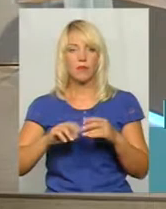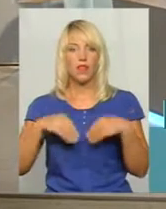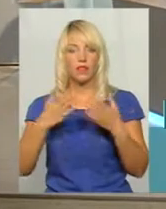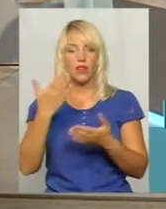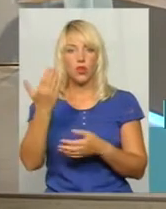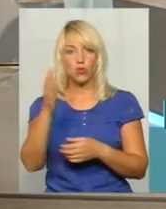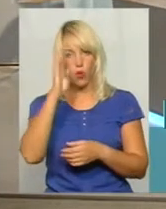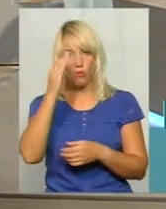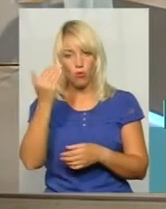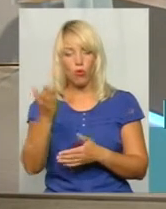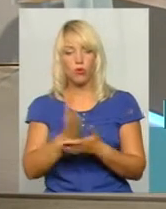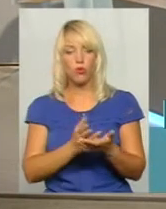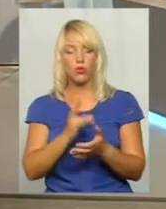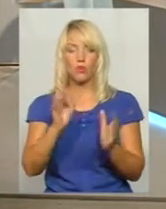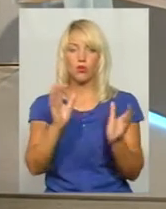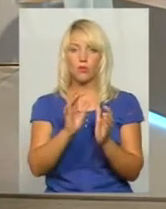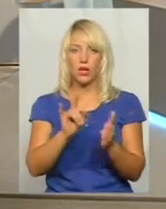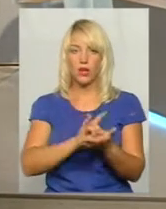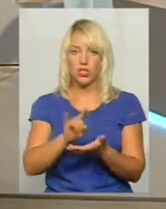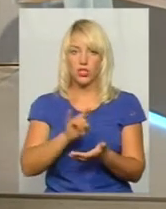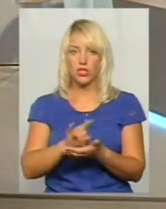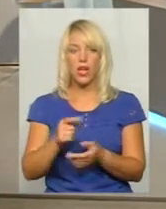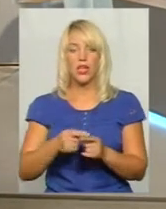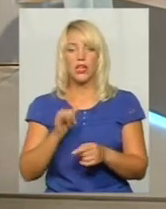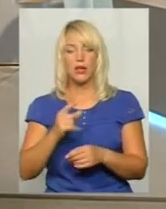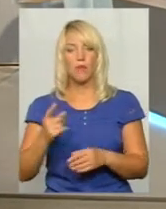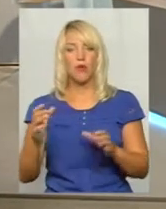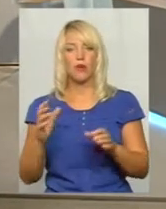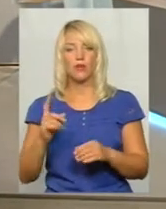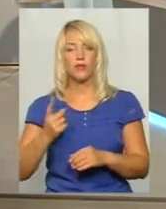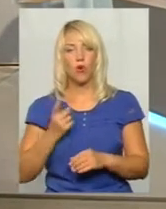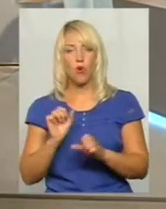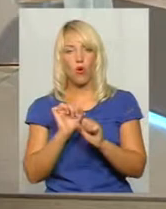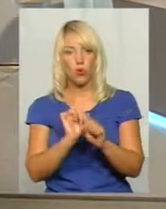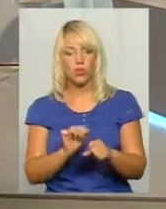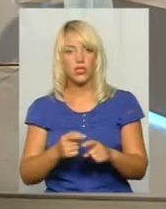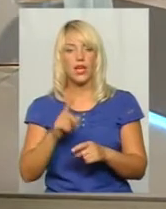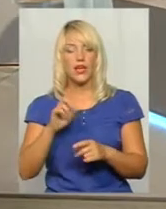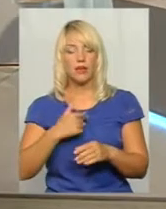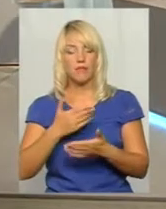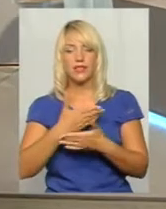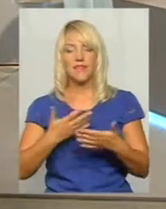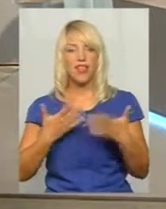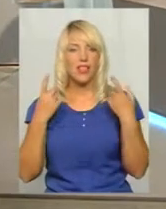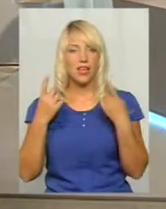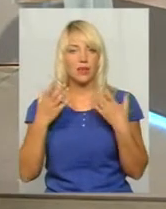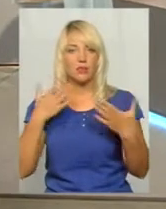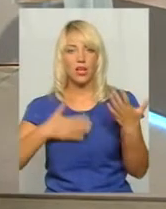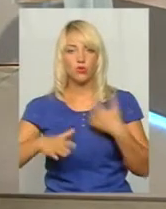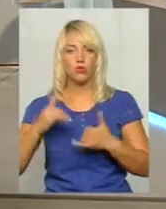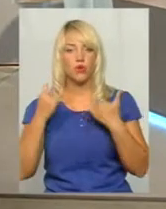охорони повітряних судень, що ми з великим задоволенням констактували той факт, що сьогодні перший